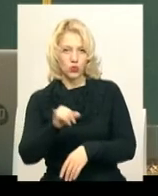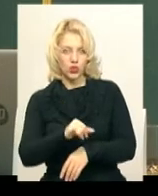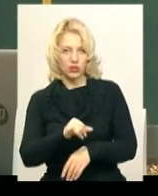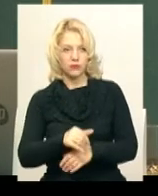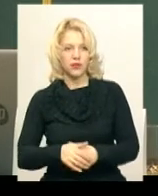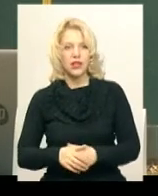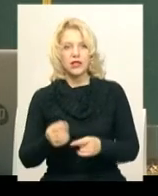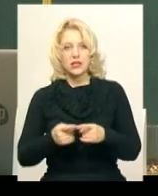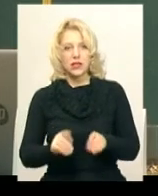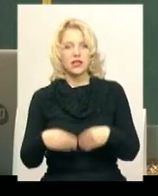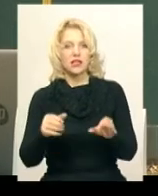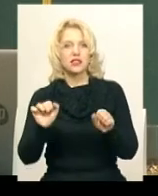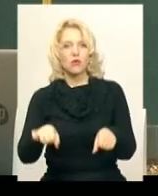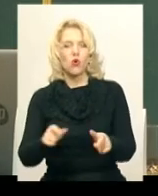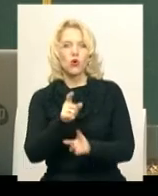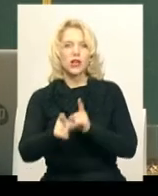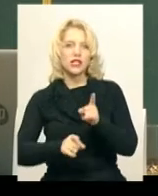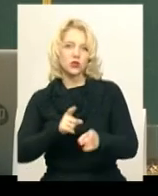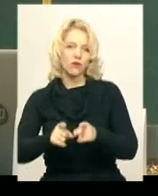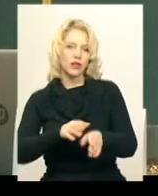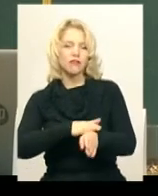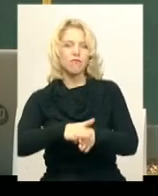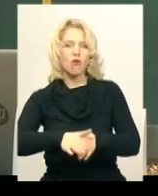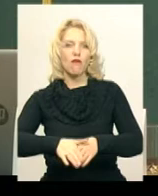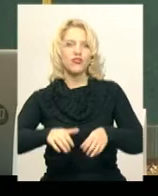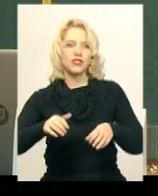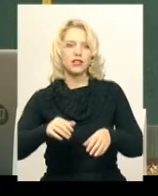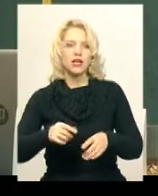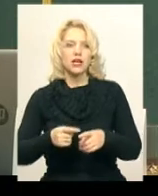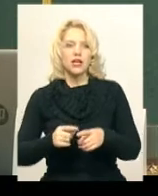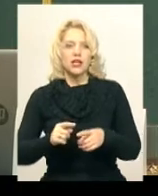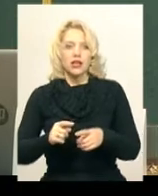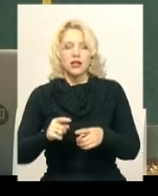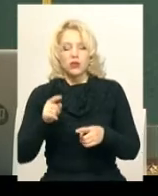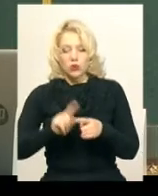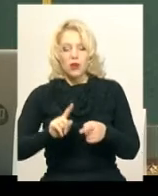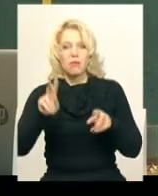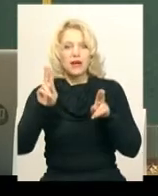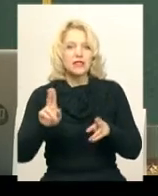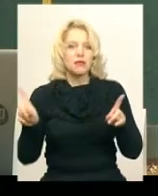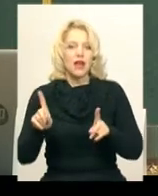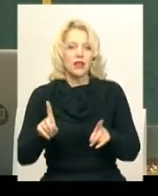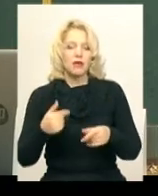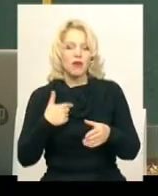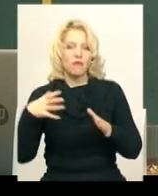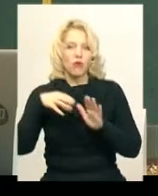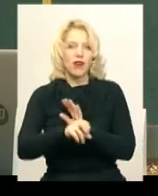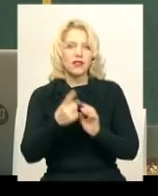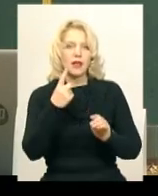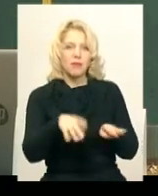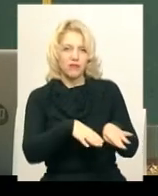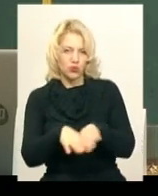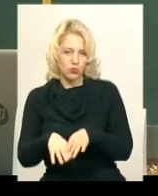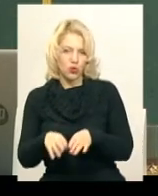це дасть змогу реалізувати в повної мірі принцип той, який ми запровадили на первинці, коли в нас пацієнт не